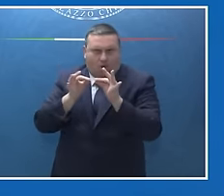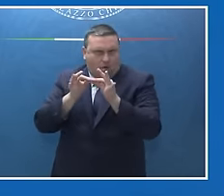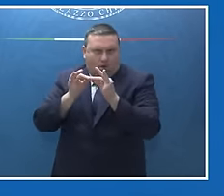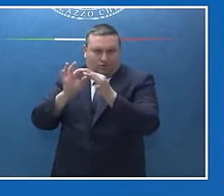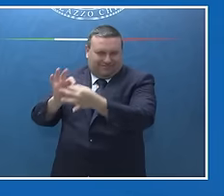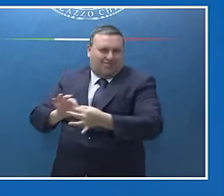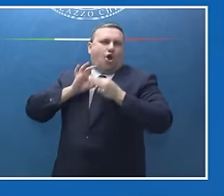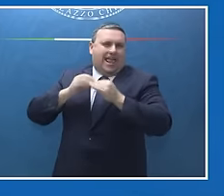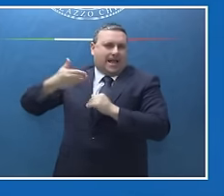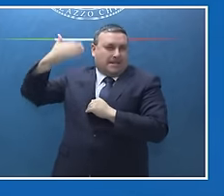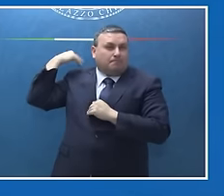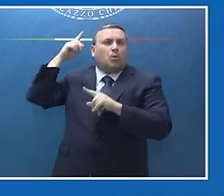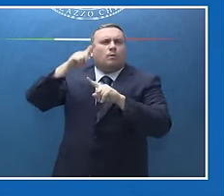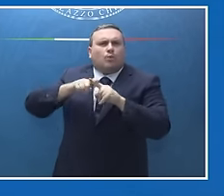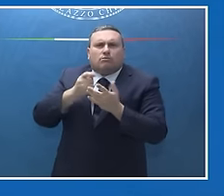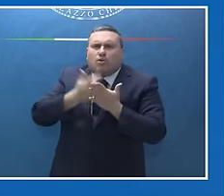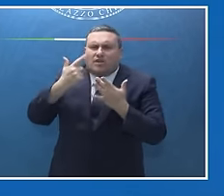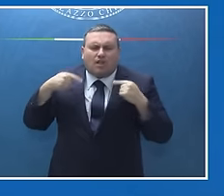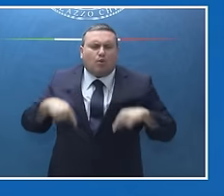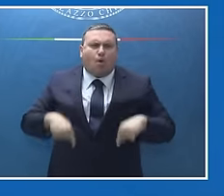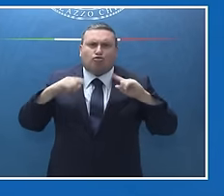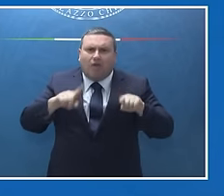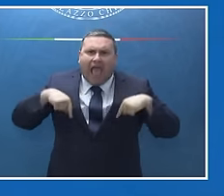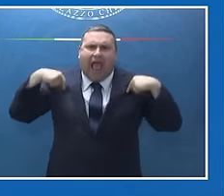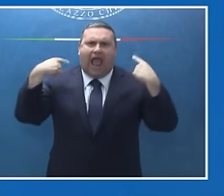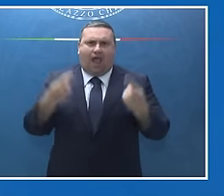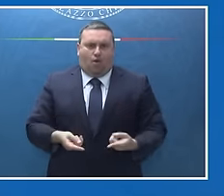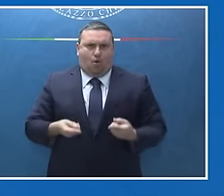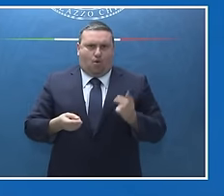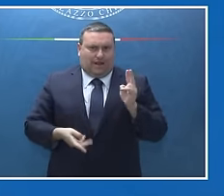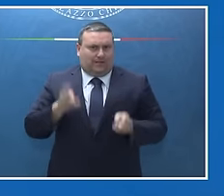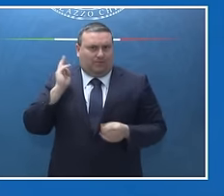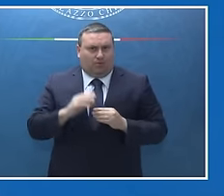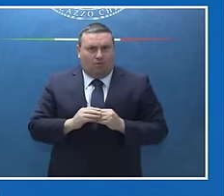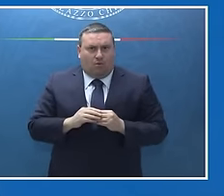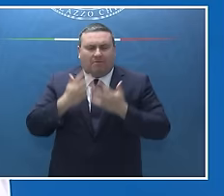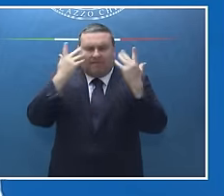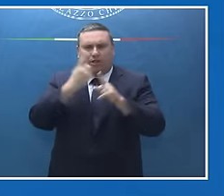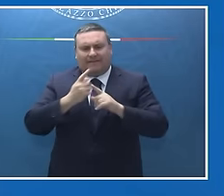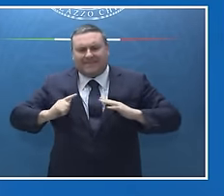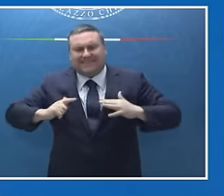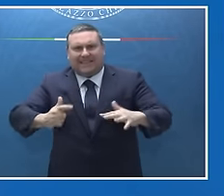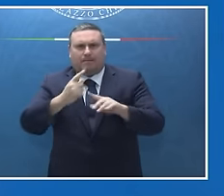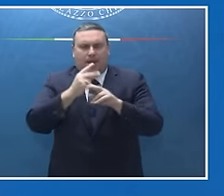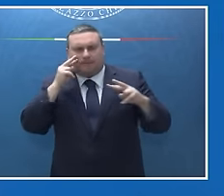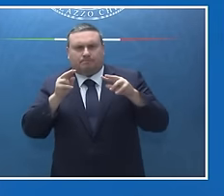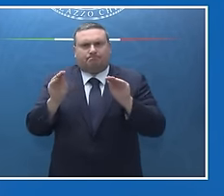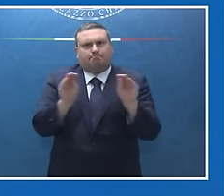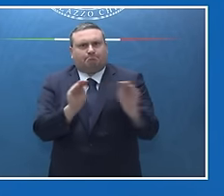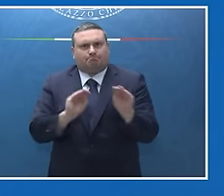importante che ora chiaramente dovrà essere definito dal punto di vista tecnico nelle prossime settimane, tenendo soprattutto